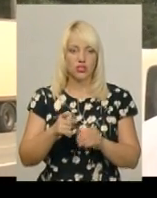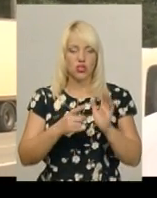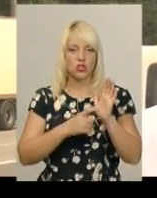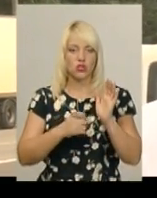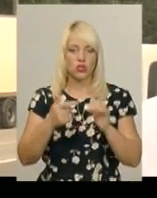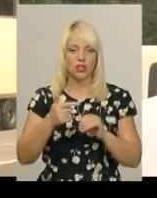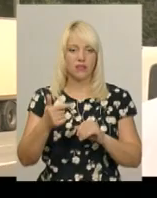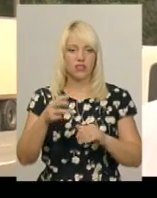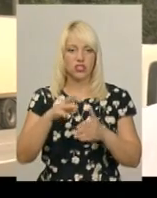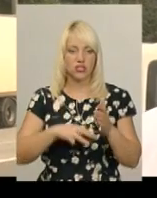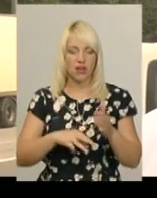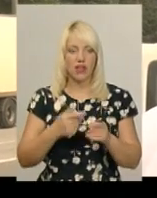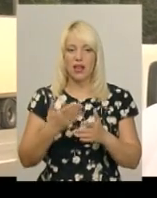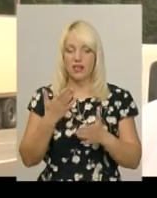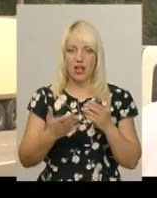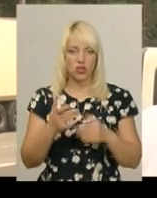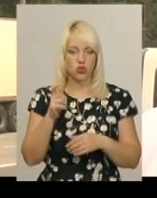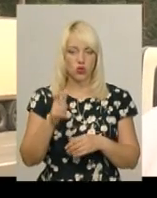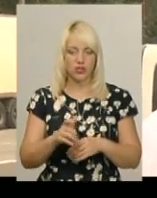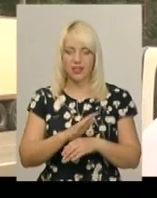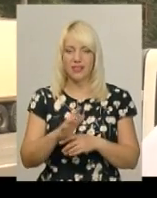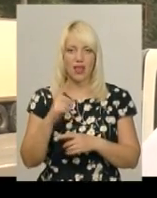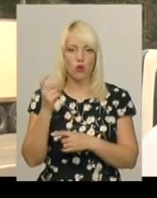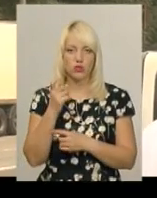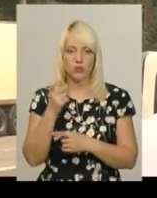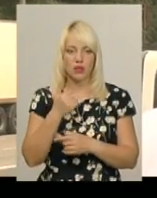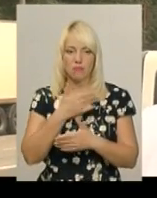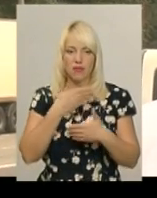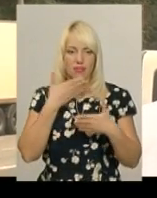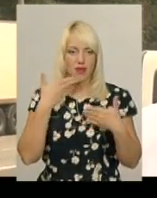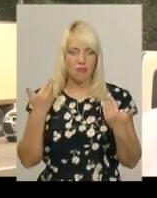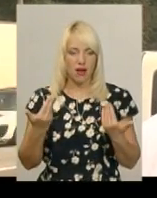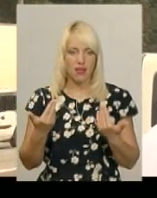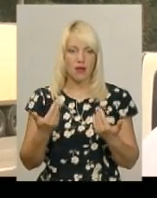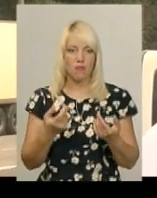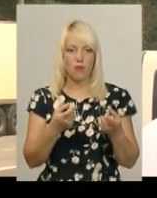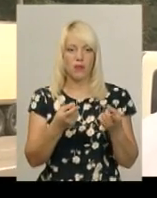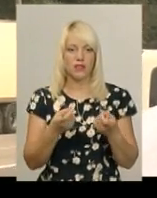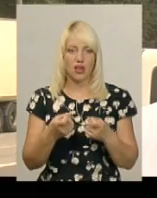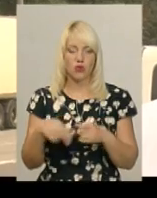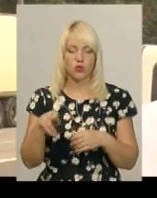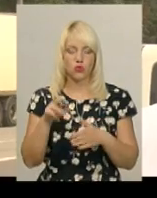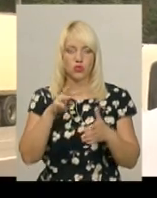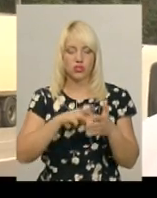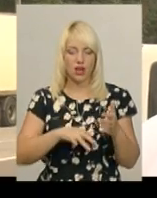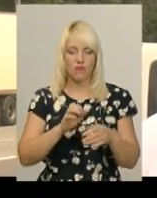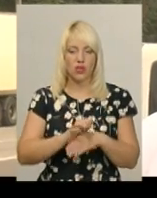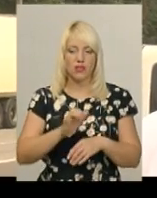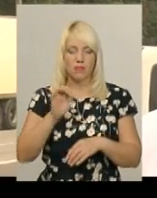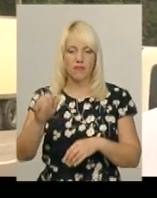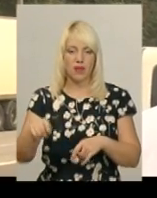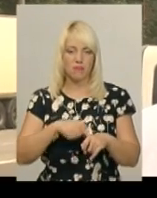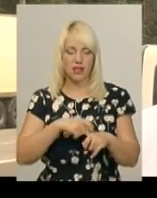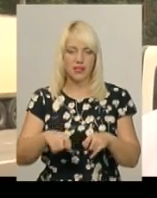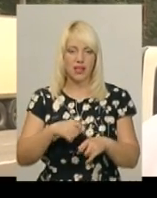і ми виносимо постанову. Якщо особа не господарювання, ми не маємо права притягувати до господарського штрафу, направляємо матеріали.